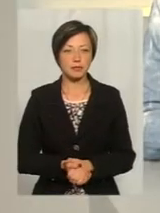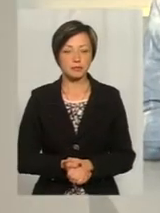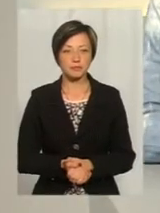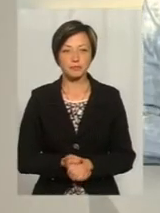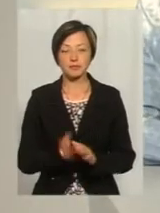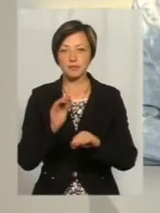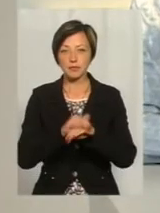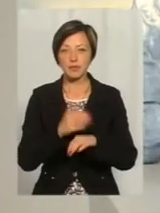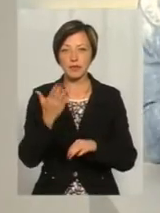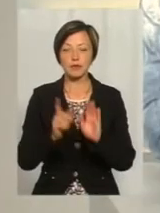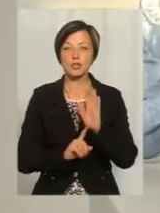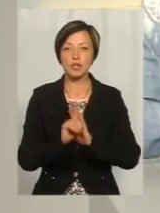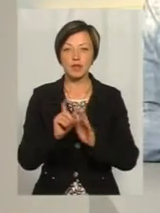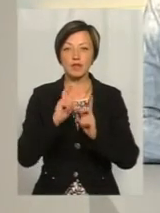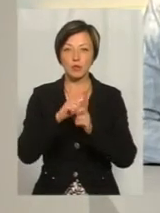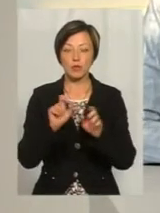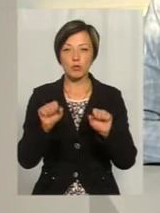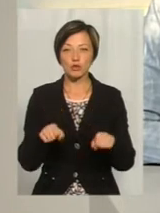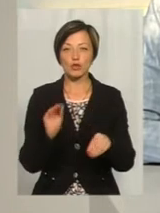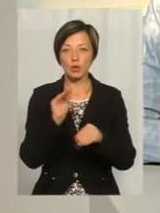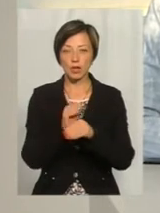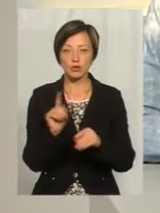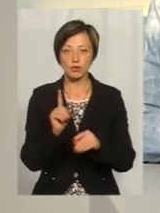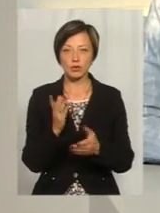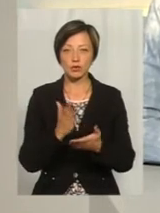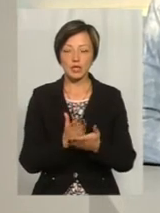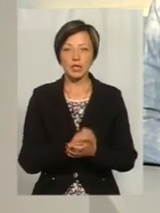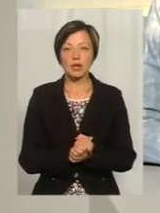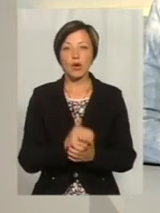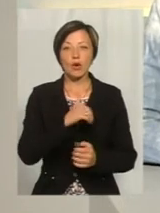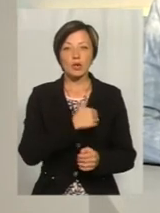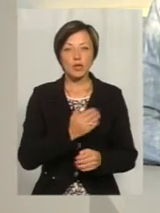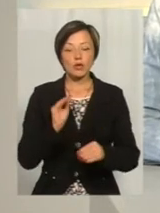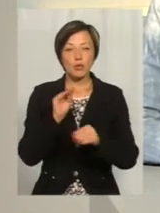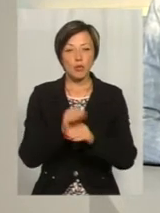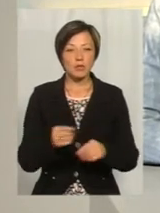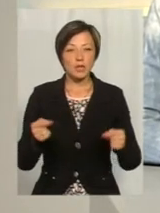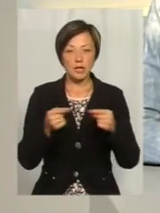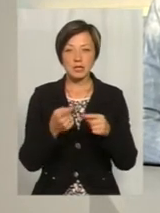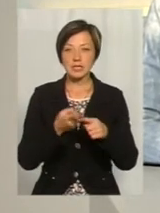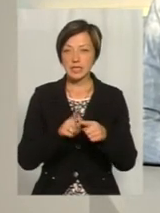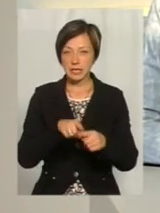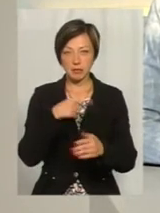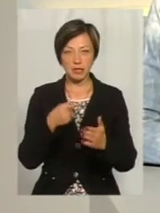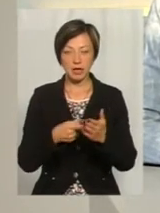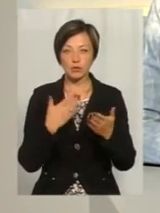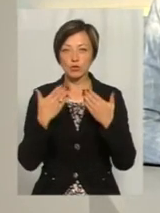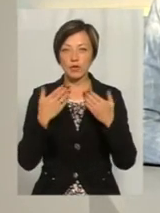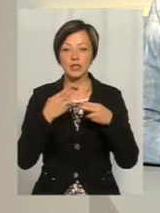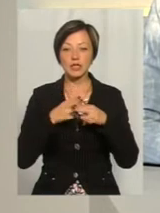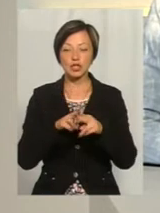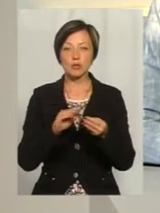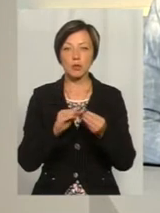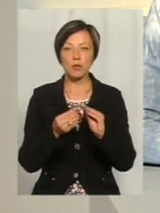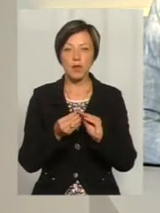Фактично, ви почали відповідати? Можливо, маєте ще що доповнити? Тут хотіла би доповнити якраз оці запитання, які стосувалися технічних